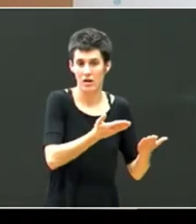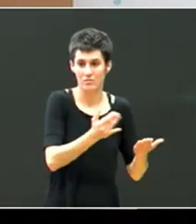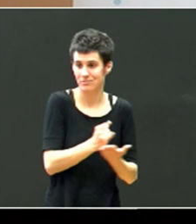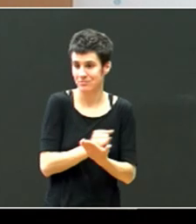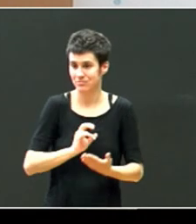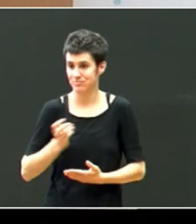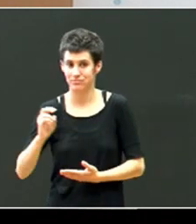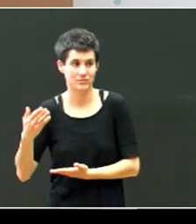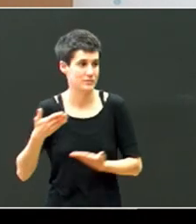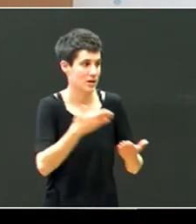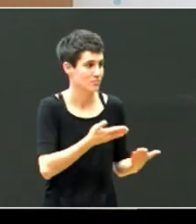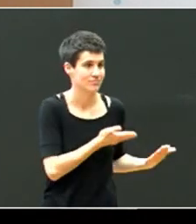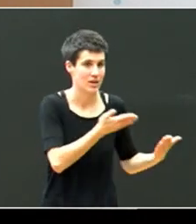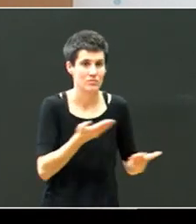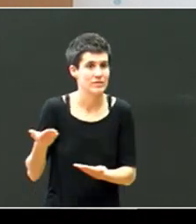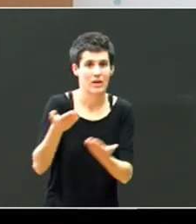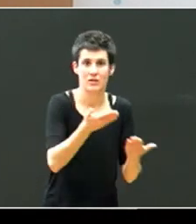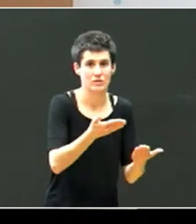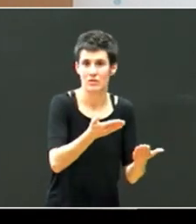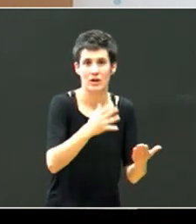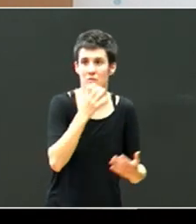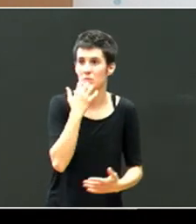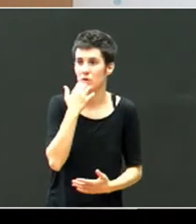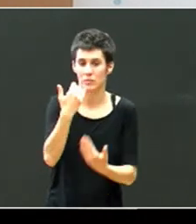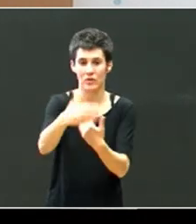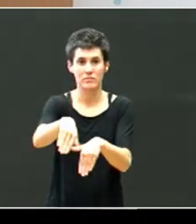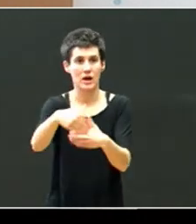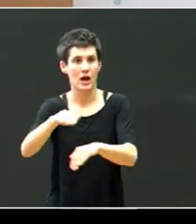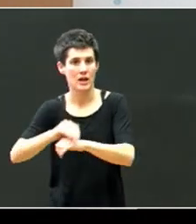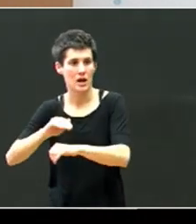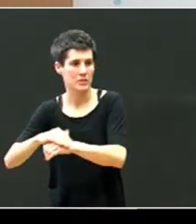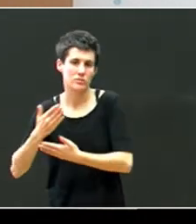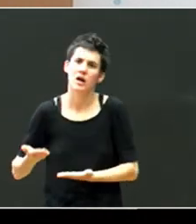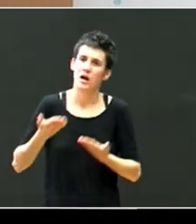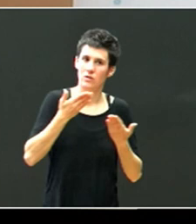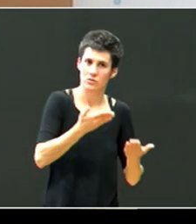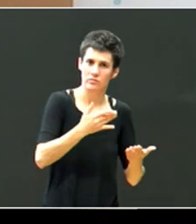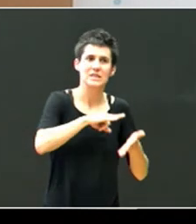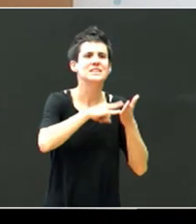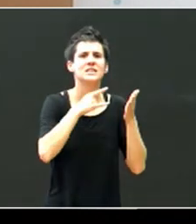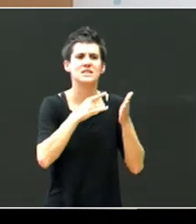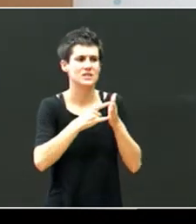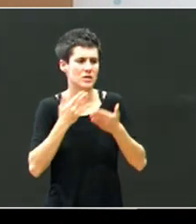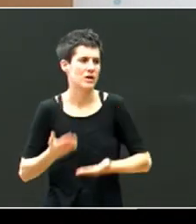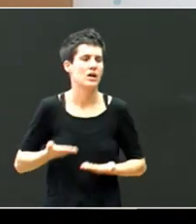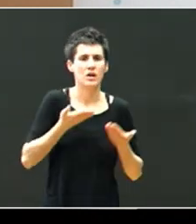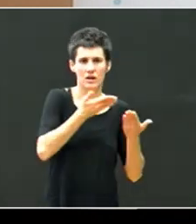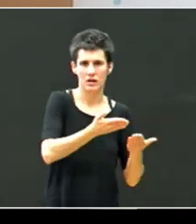balena ipatzen zauen bezala, ba, kaleko lagunen aldetik, sistemen aldetik, eskola,